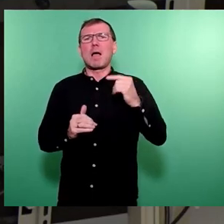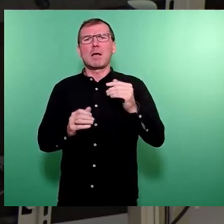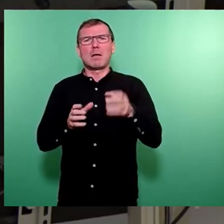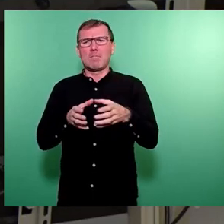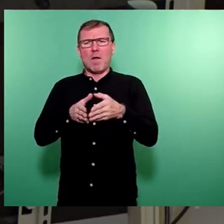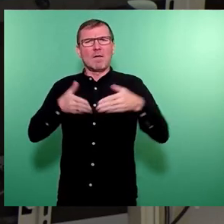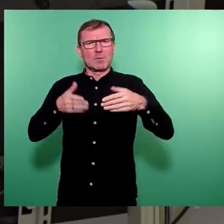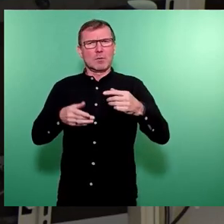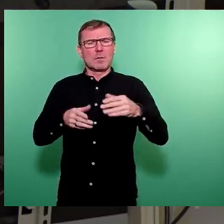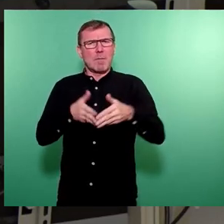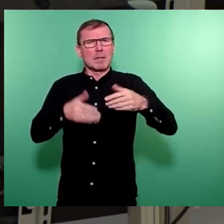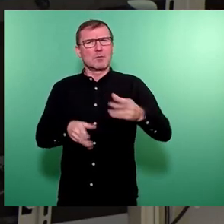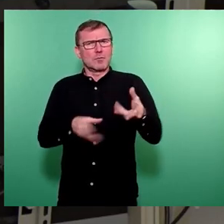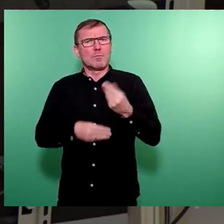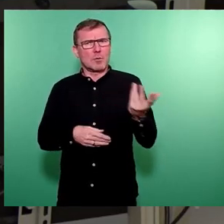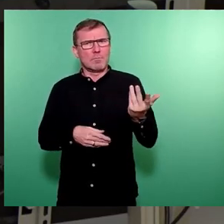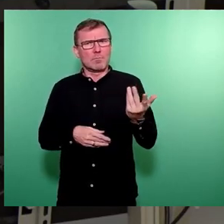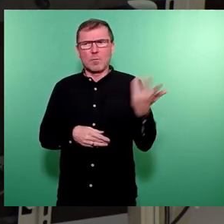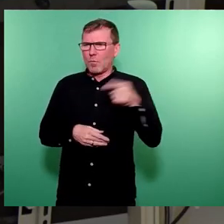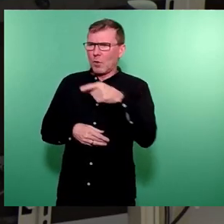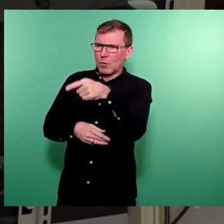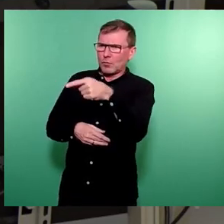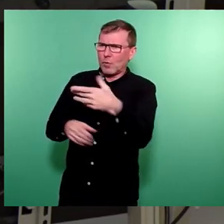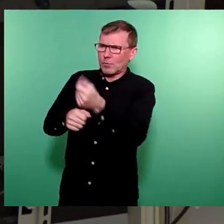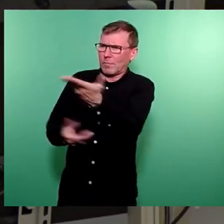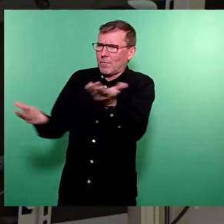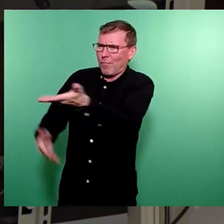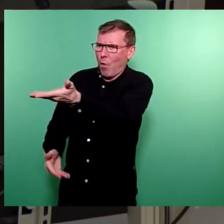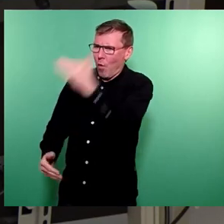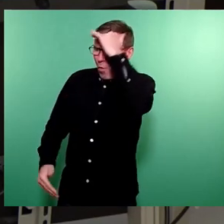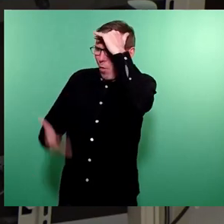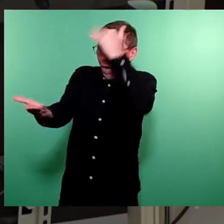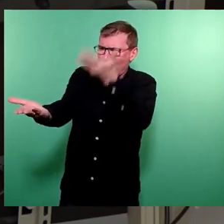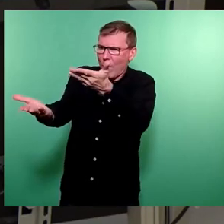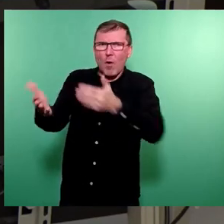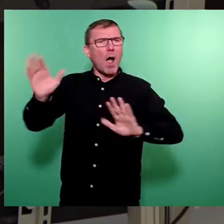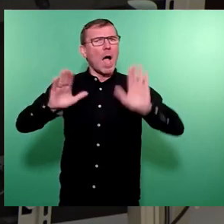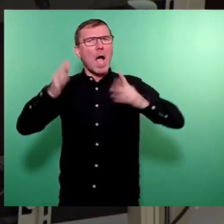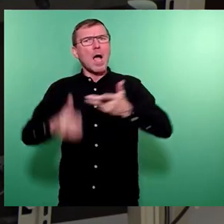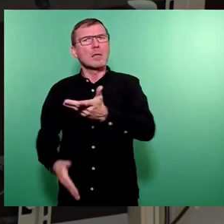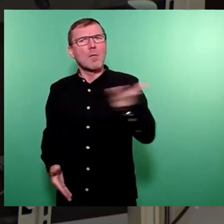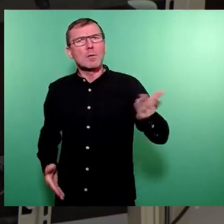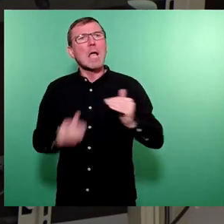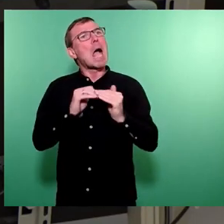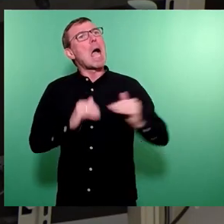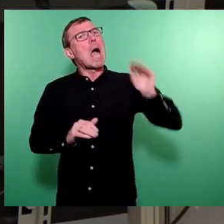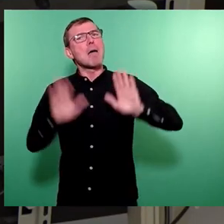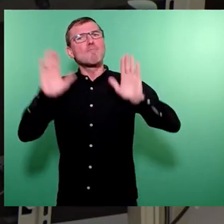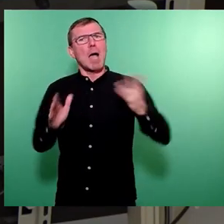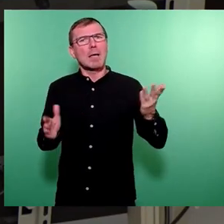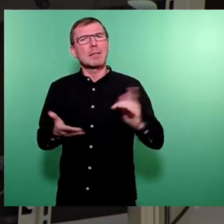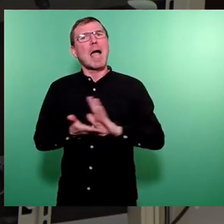frage mich, wo sind die Mehrheiten, die du beschaffst? Und in einer Demokratie sind Mehrheiten einfach